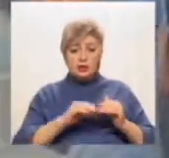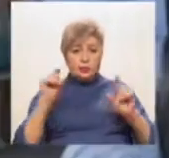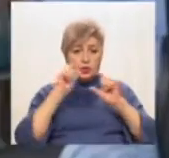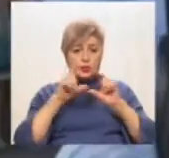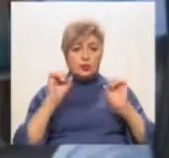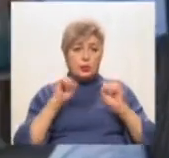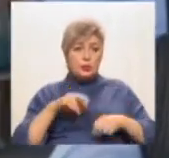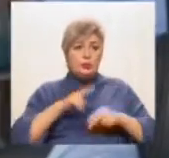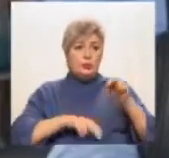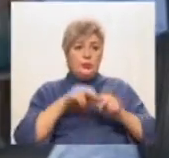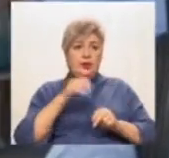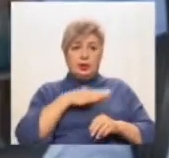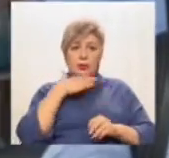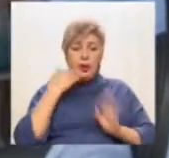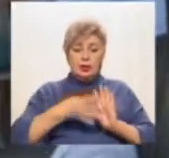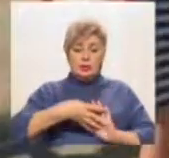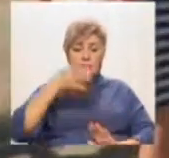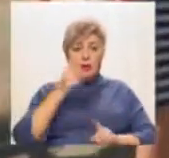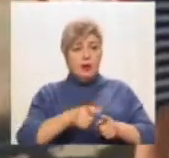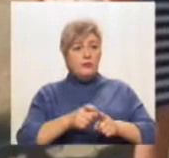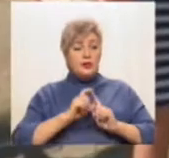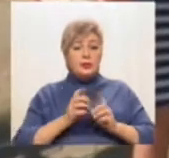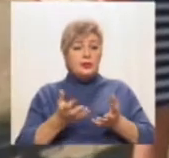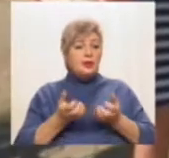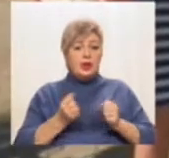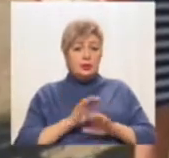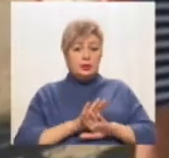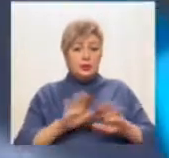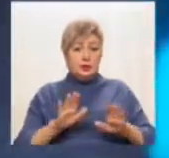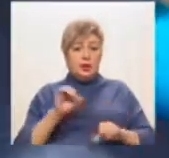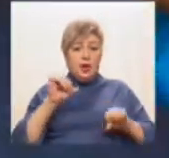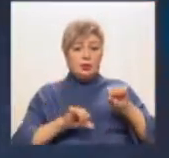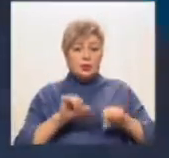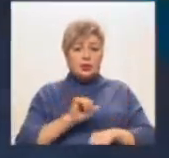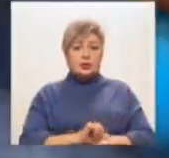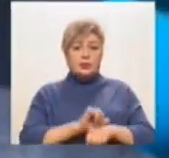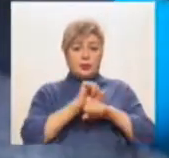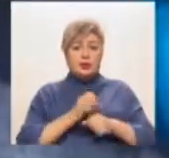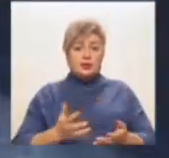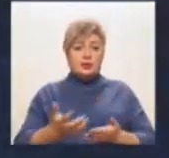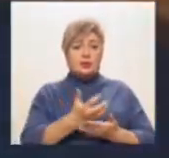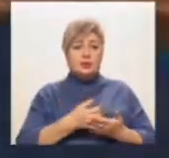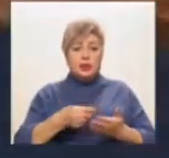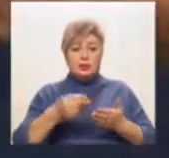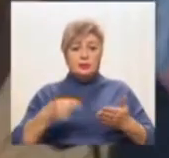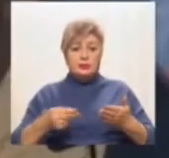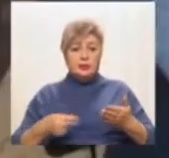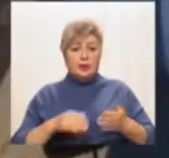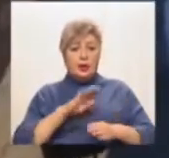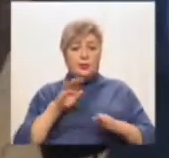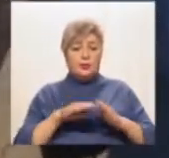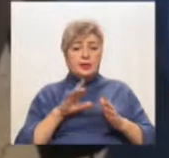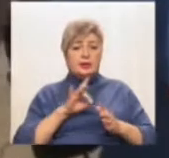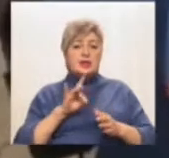будувати багатоповерхівку. Відповіді не отримали, сказала Марина Підгорна. Учасники пікету зібрали підписи під резолюцією, в якій